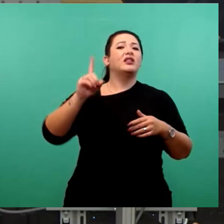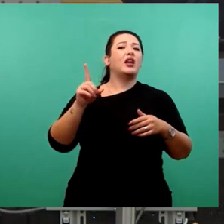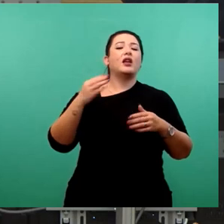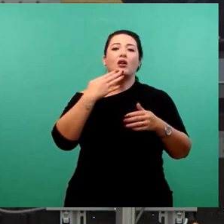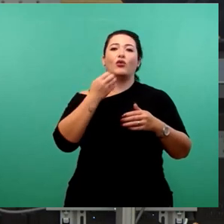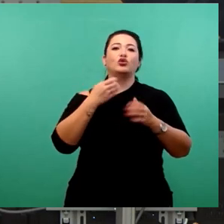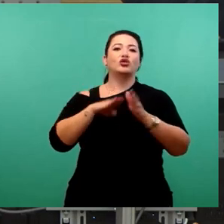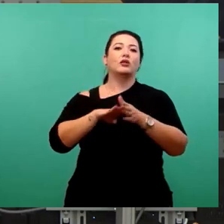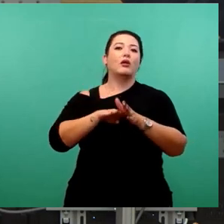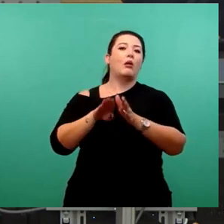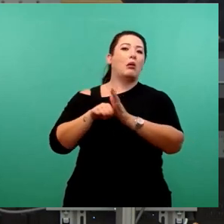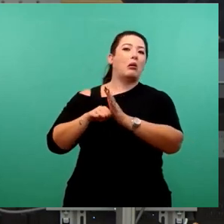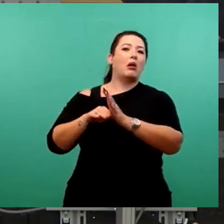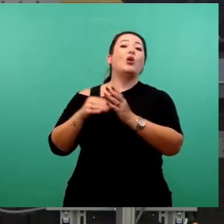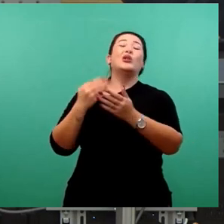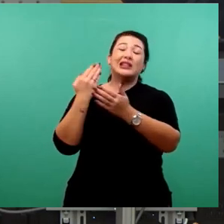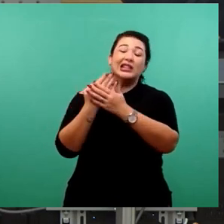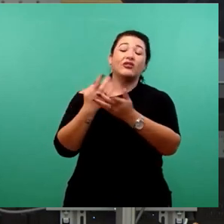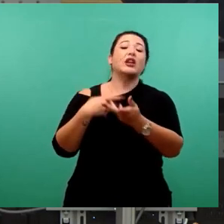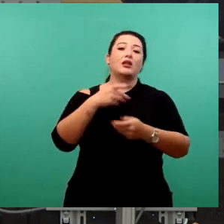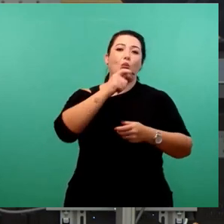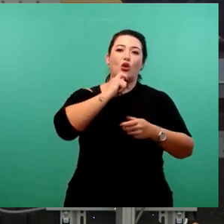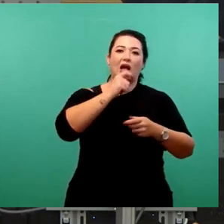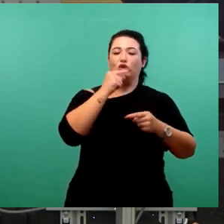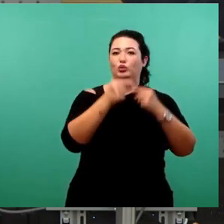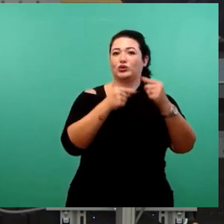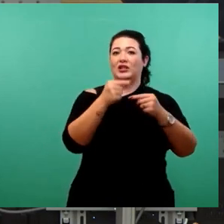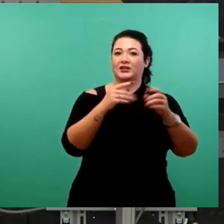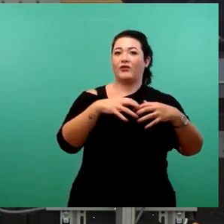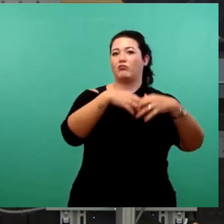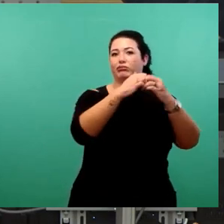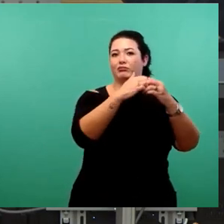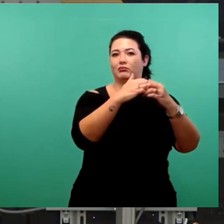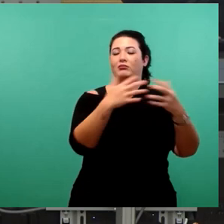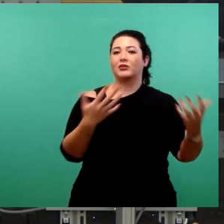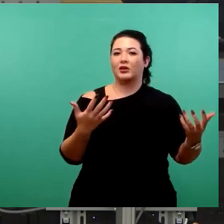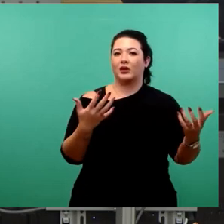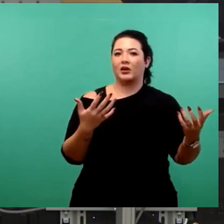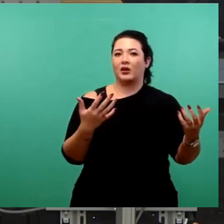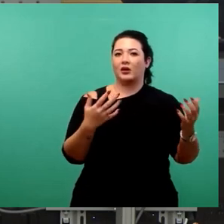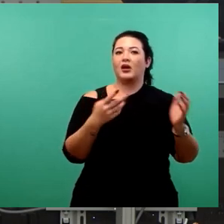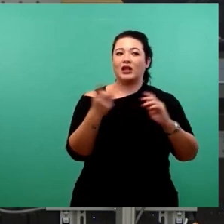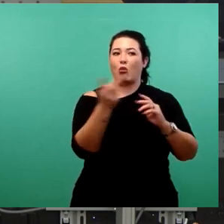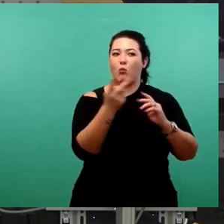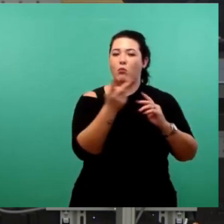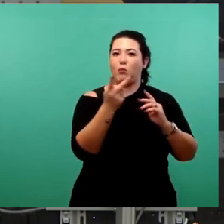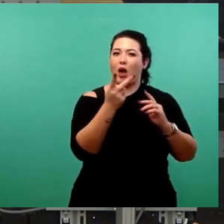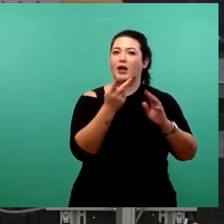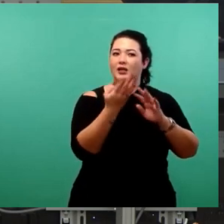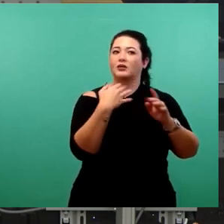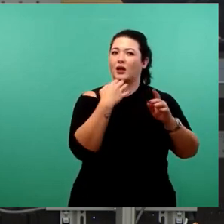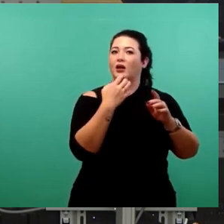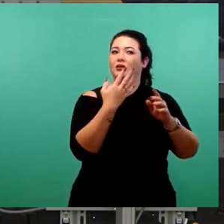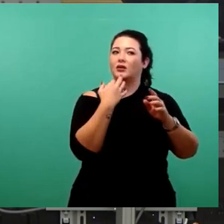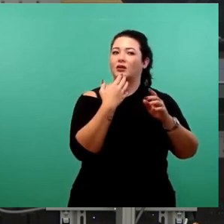gab es diesen Moderationsprozess, nämlich das ist die Alibi-Funktion, die die beiden Moderatoren eingenommen haben. Leider.